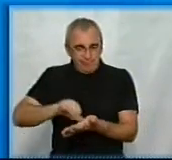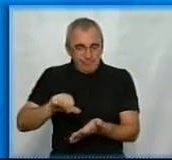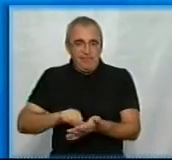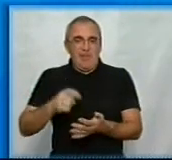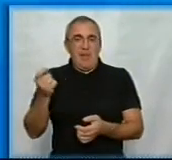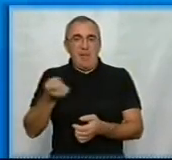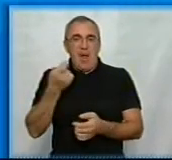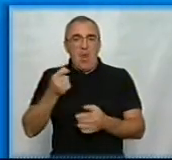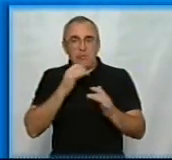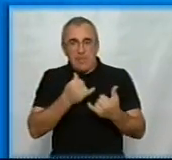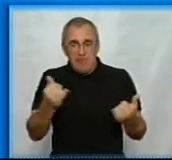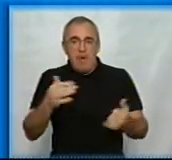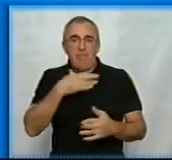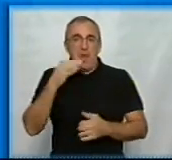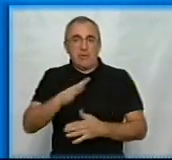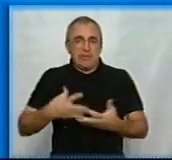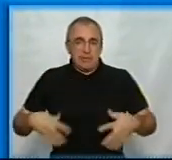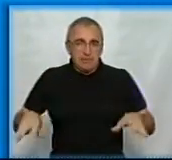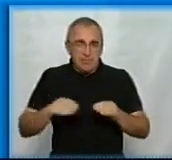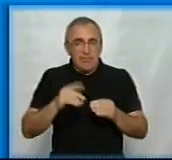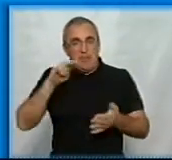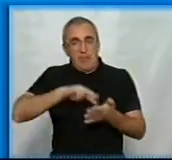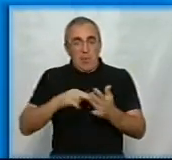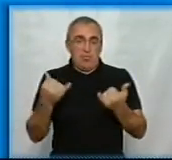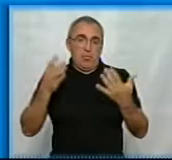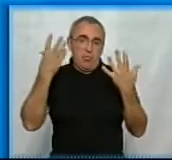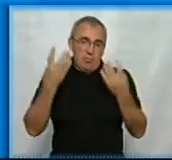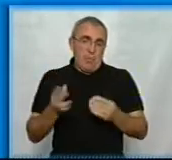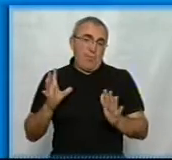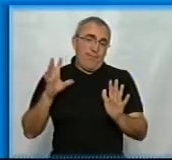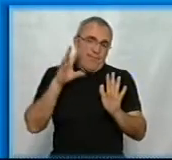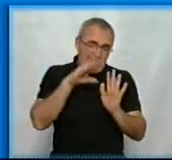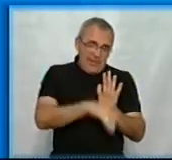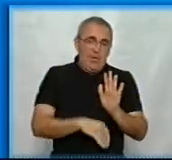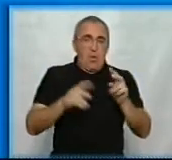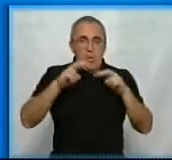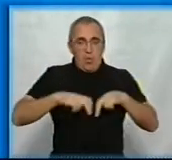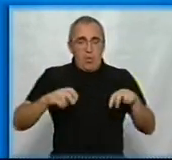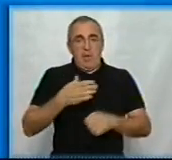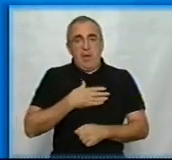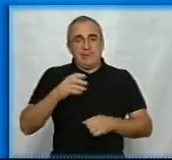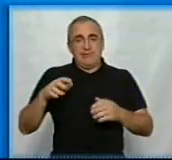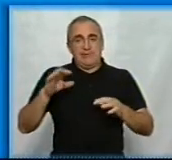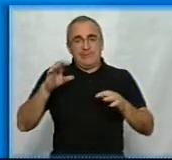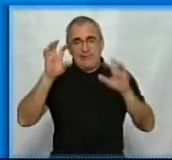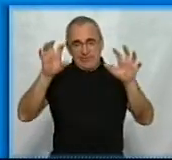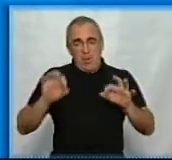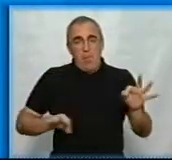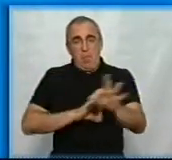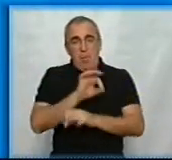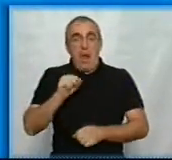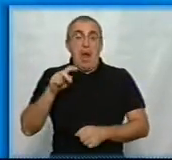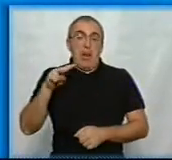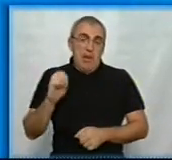малозабезпечених, багатодітних сімей. Планувалося, що на сьогодні буде внесено і розгляд нашого законопроекту, але